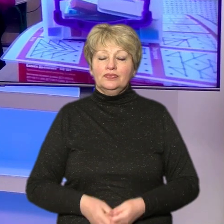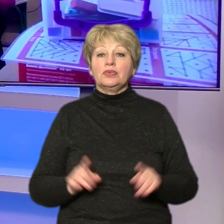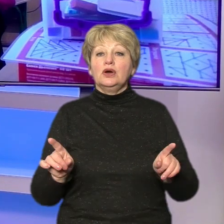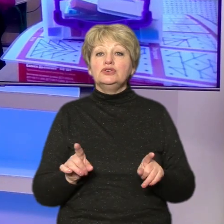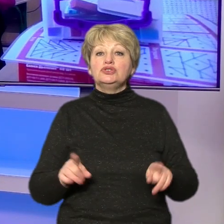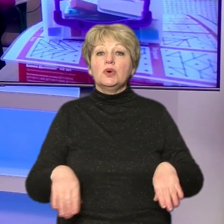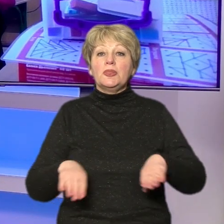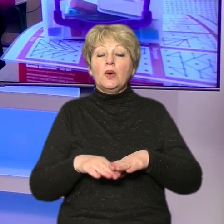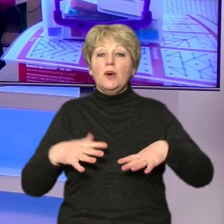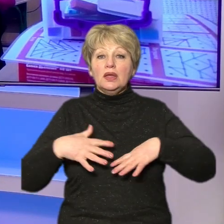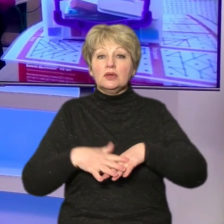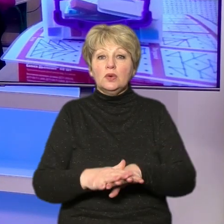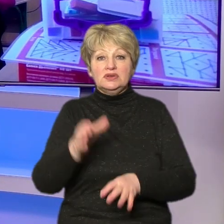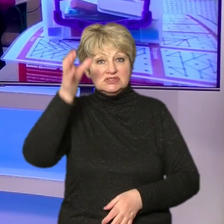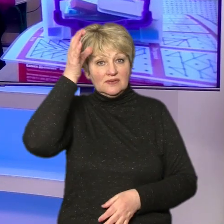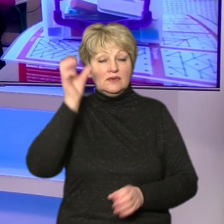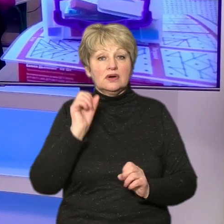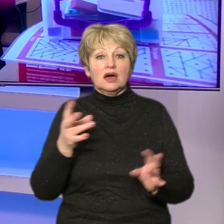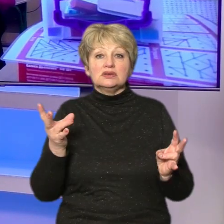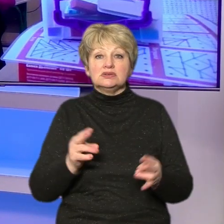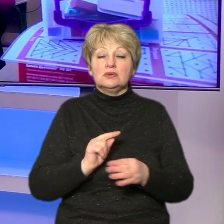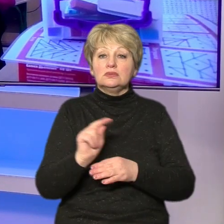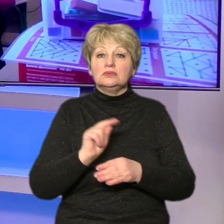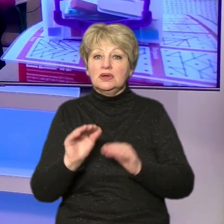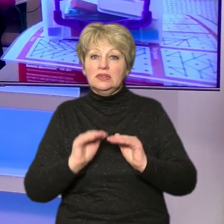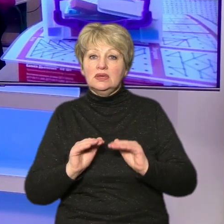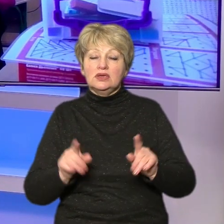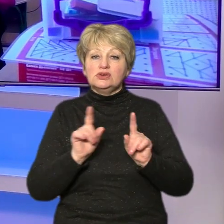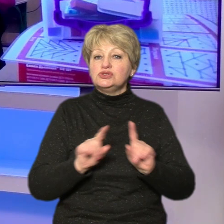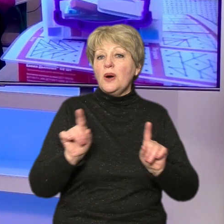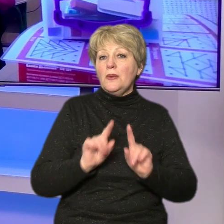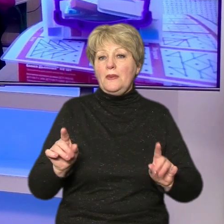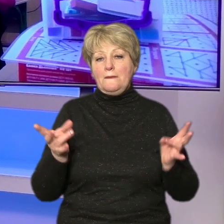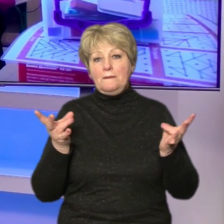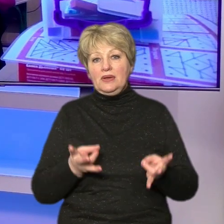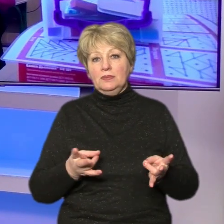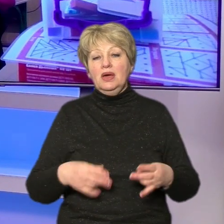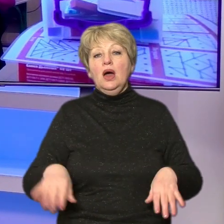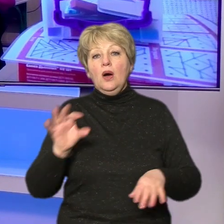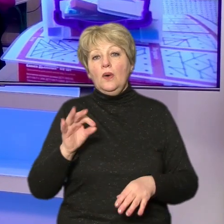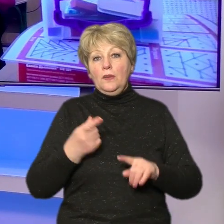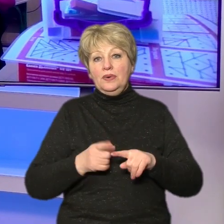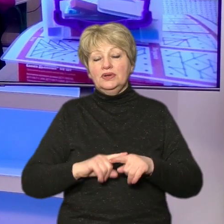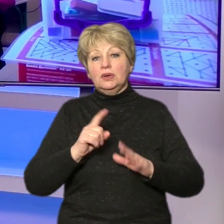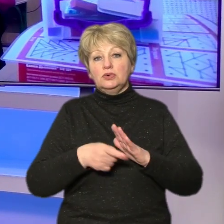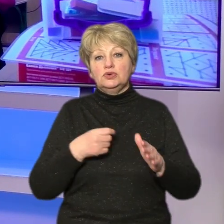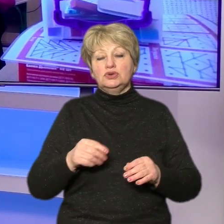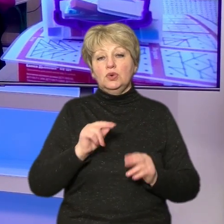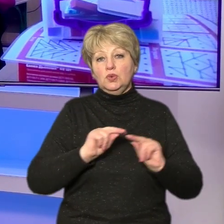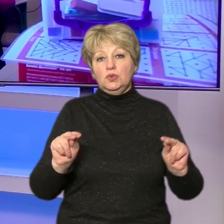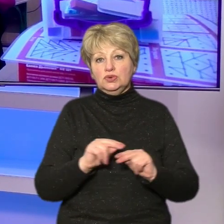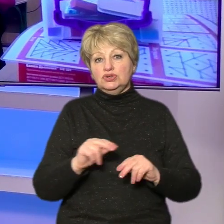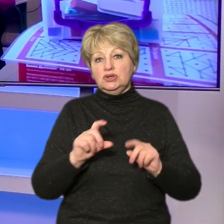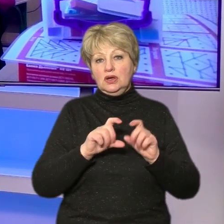таке інклюзивна освіта та як слід навчати дітей із особливими освітніми потребами? Про це дізнавались учні восьмої школи Черкас, які нині